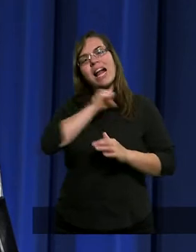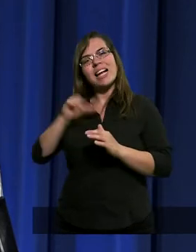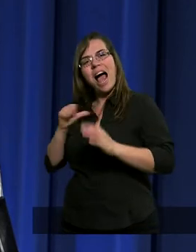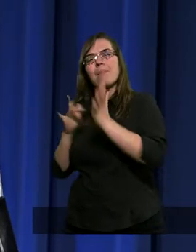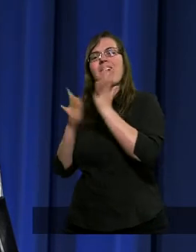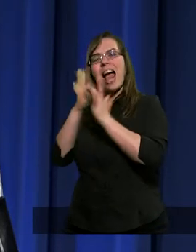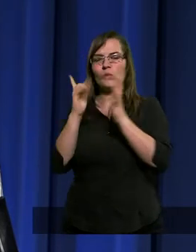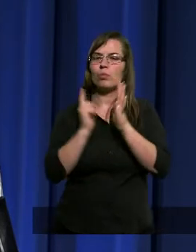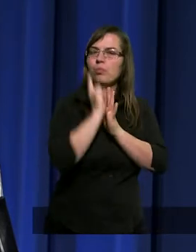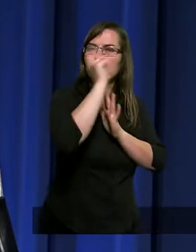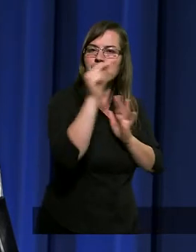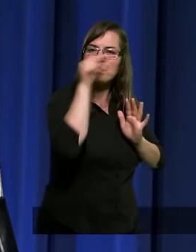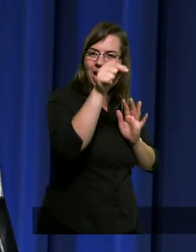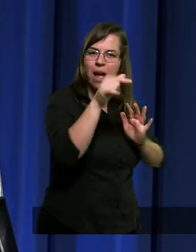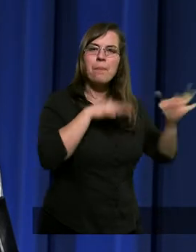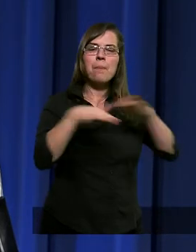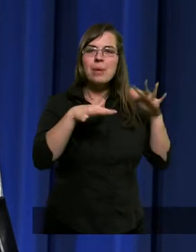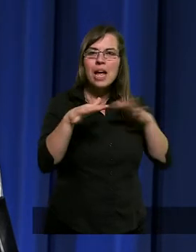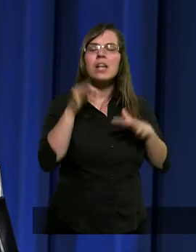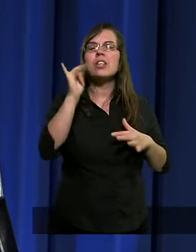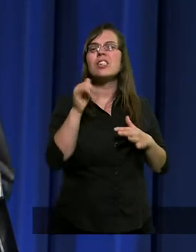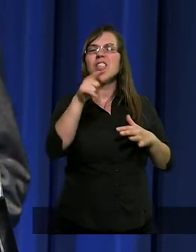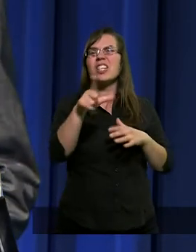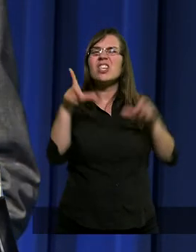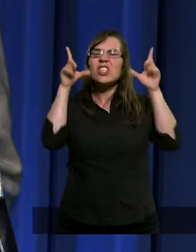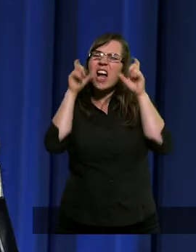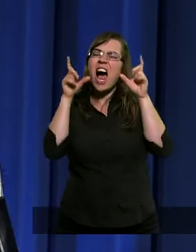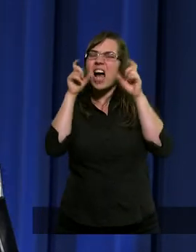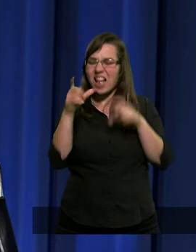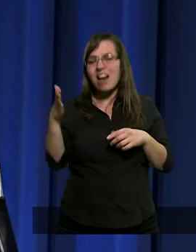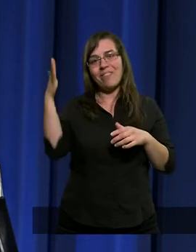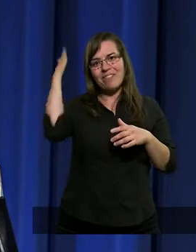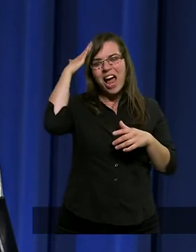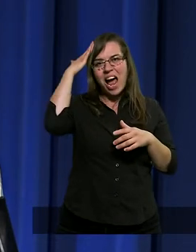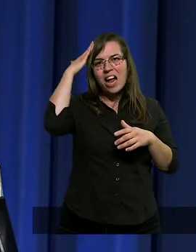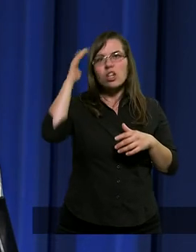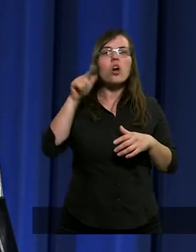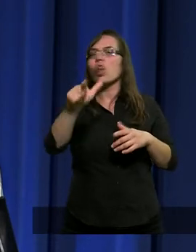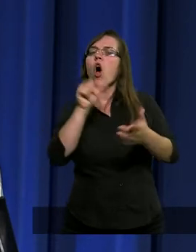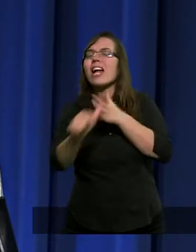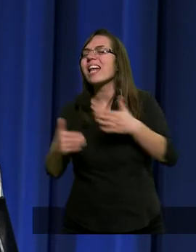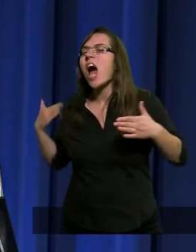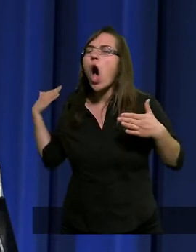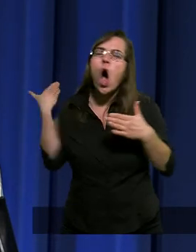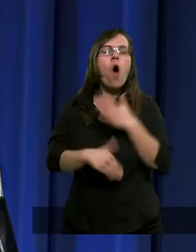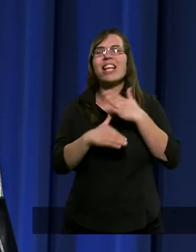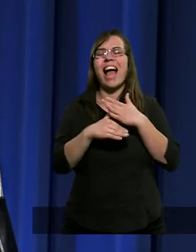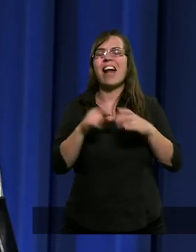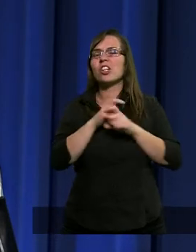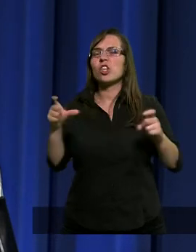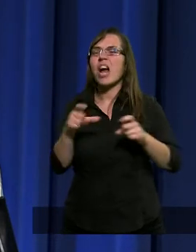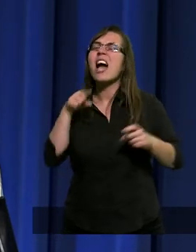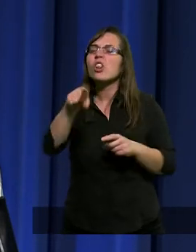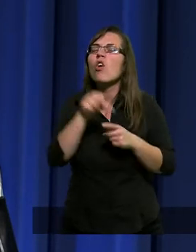gdzie walczył. Szatan, sprawca złego, wiedział, że to jest ostatni czas,